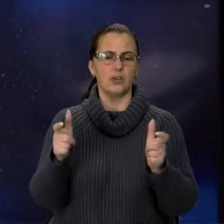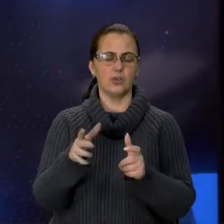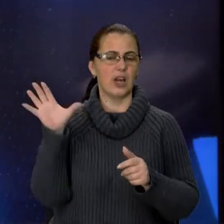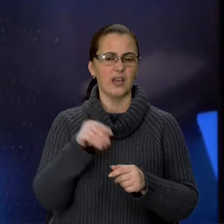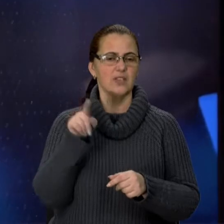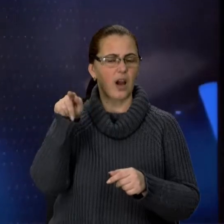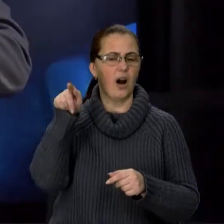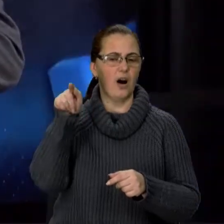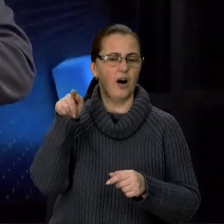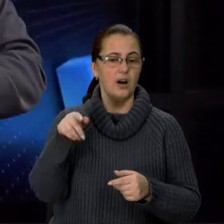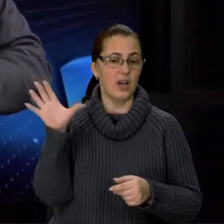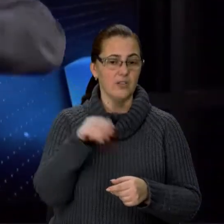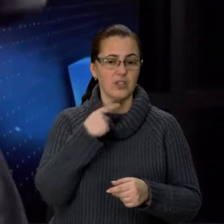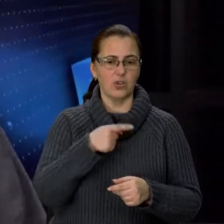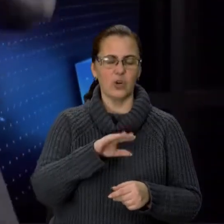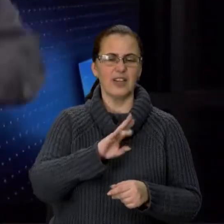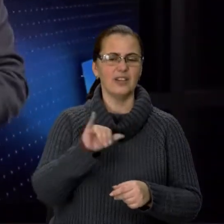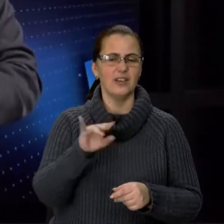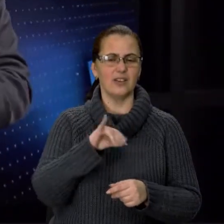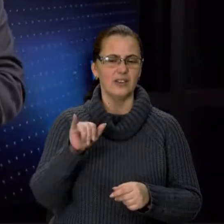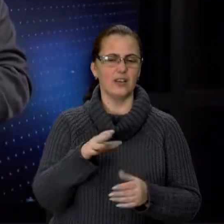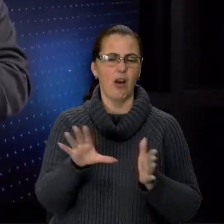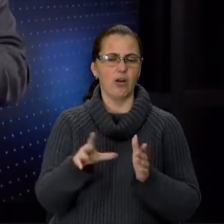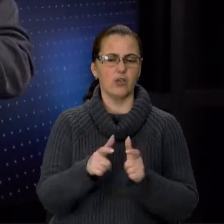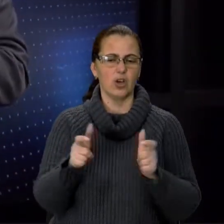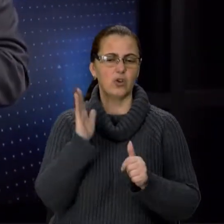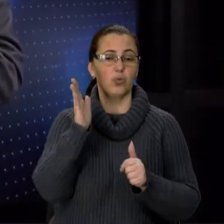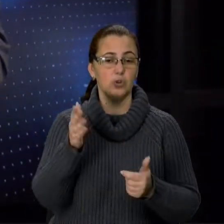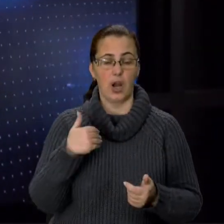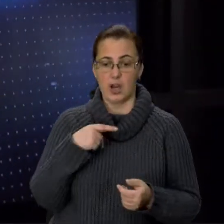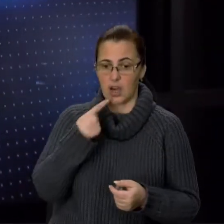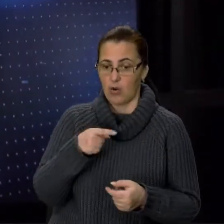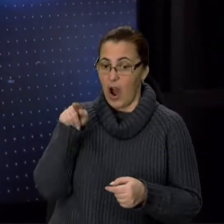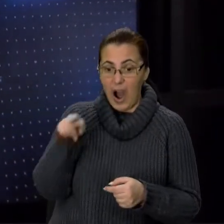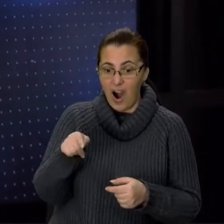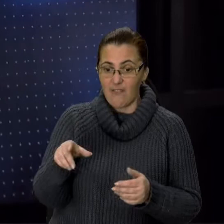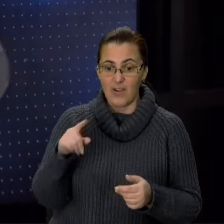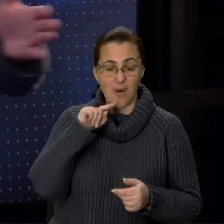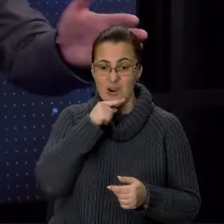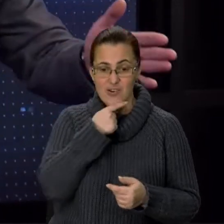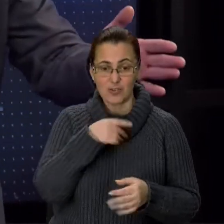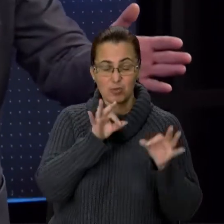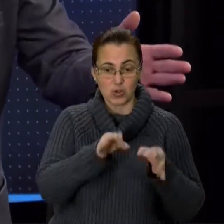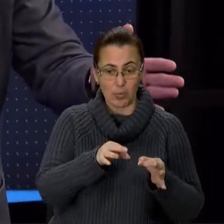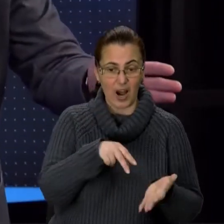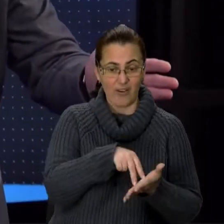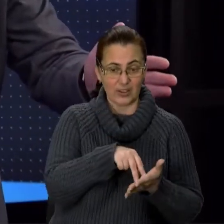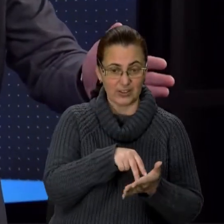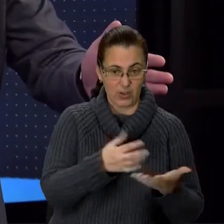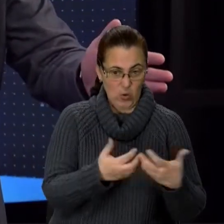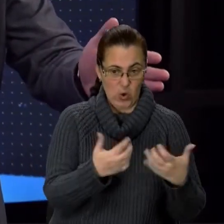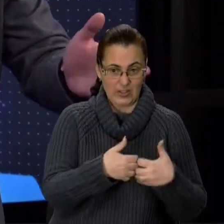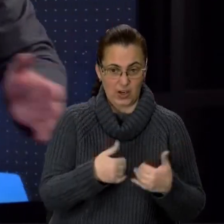кінці тунель. Так, і ми всі кажемо, ні, ні, там ж буде електронний квиток. Коли я говорю, друзі, а вам економічно обґрунтованого тарифу для електронного квитка не буде